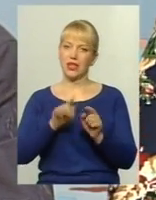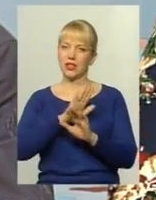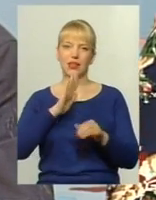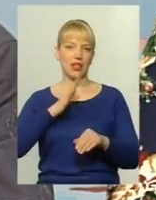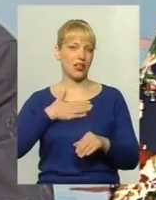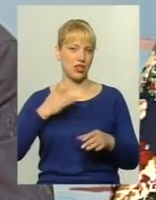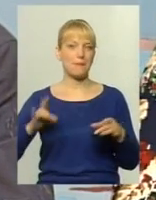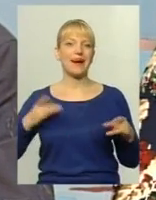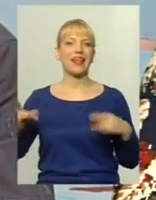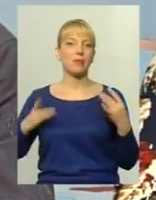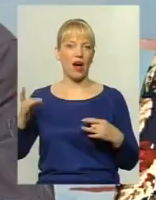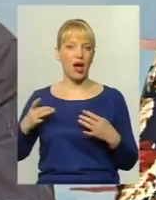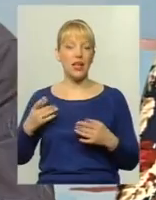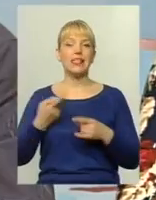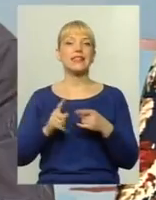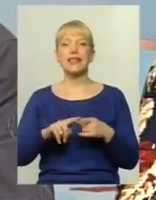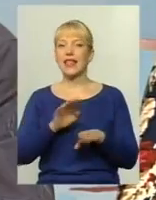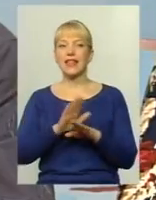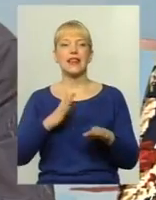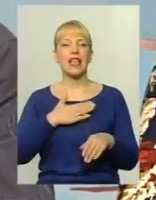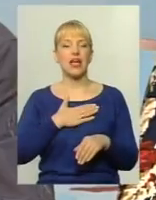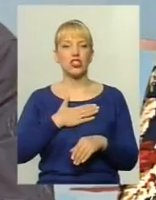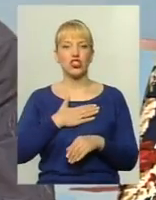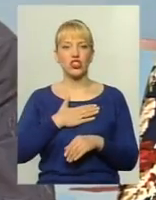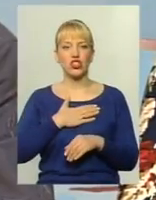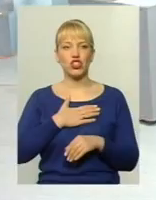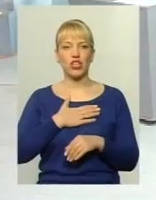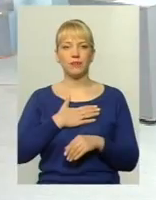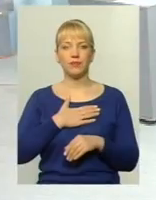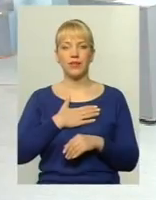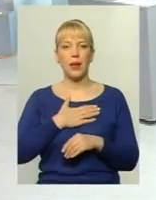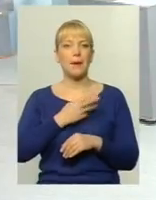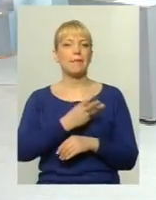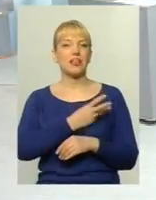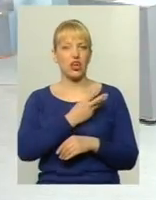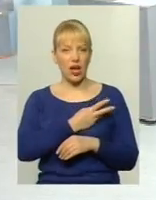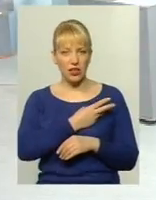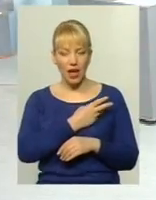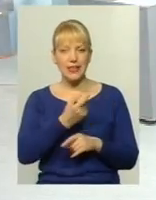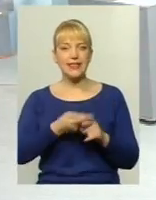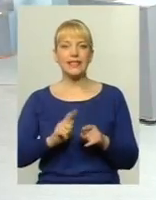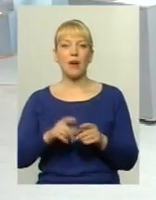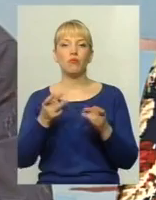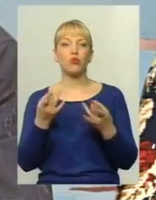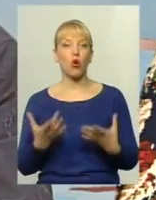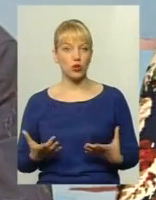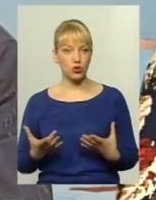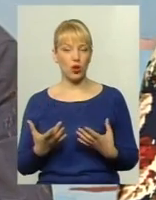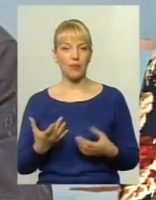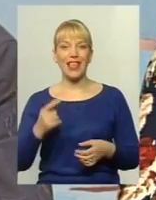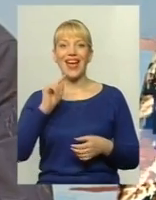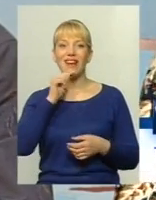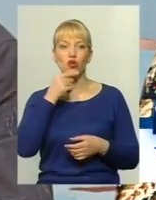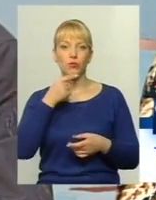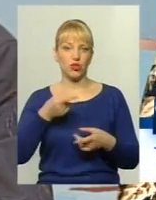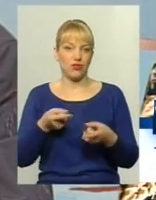примха, це не наше, як би сказати, бажання, а просто-напросто економічні